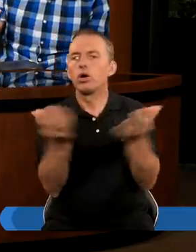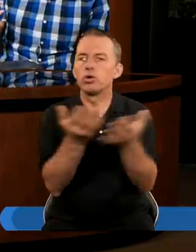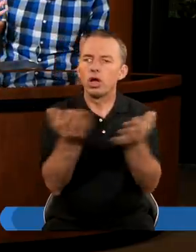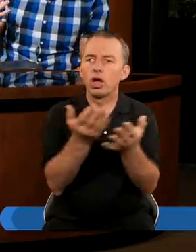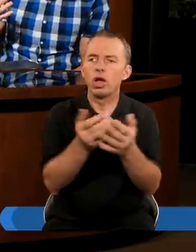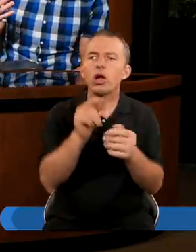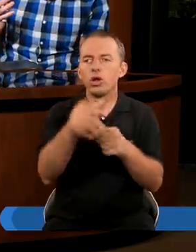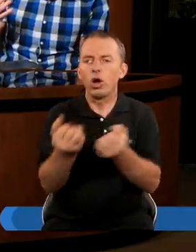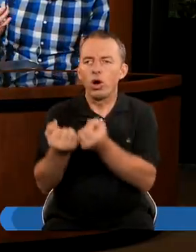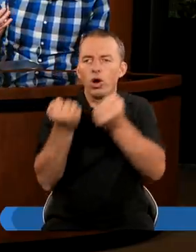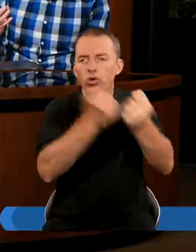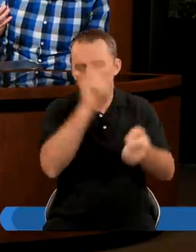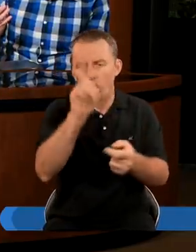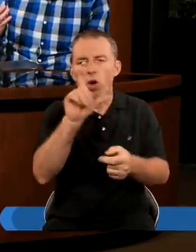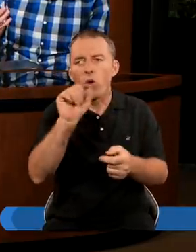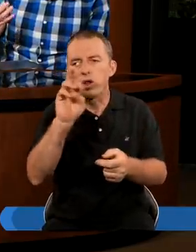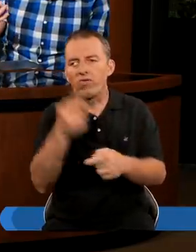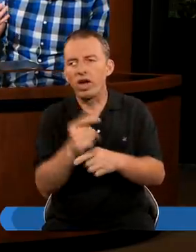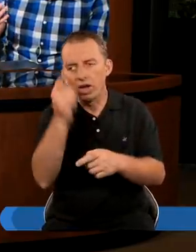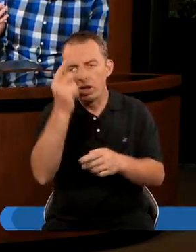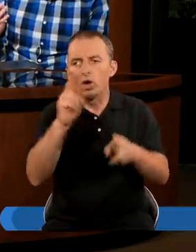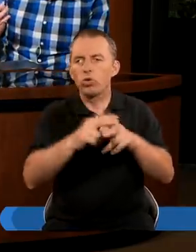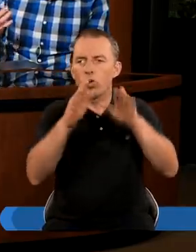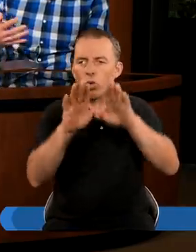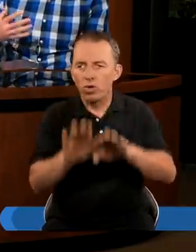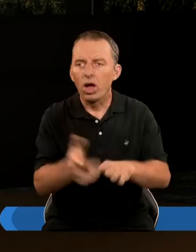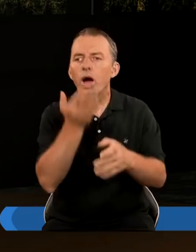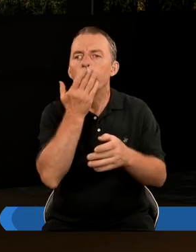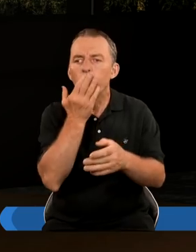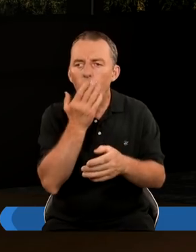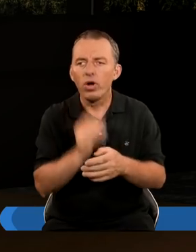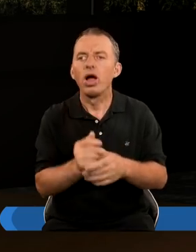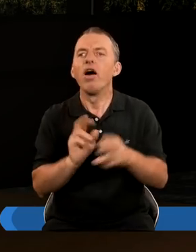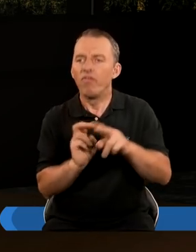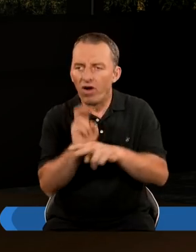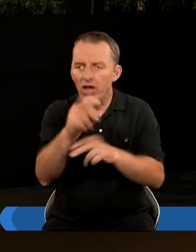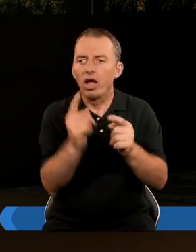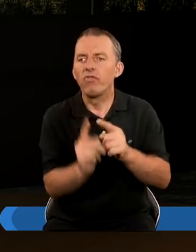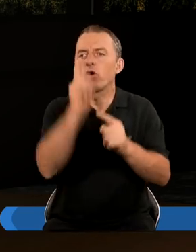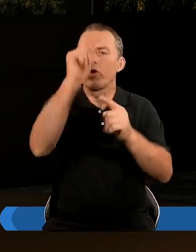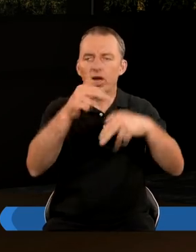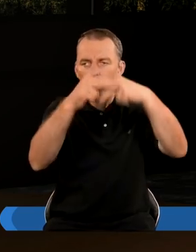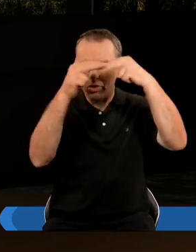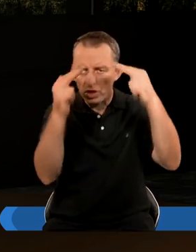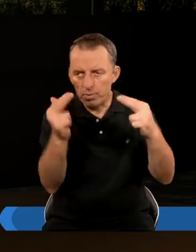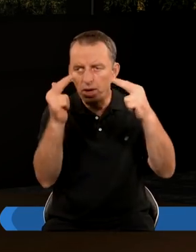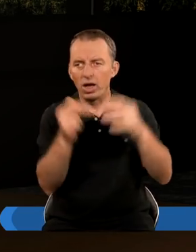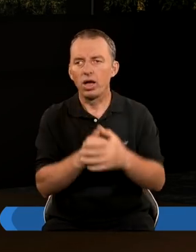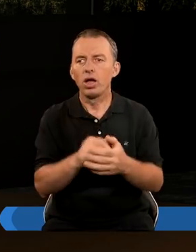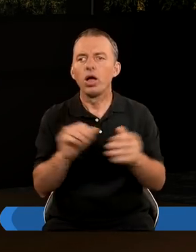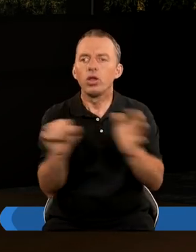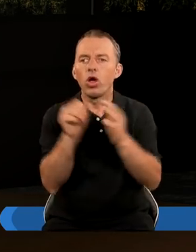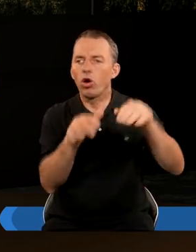Odnosimy to często do Lucyfera Do szatana Który upadł Ale on mówi w sercu Wejdę w górę aż do nieba